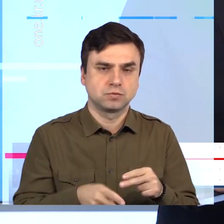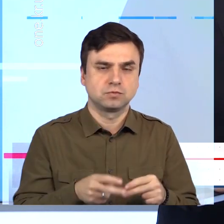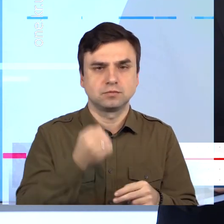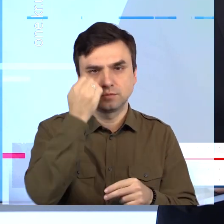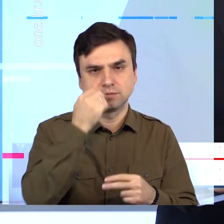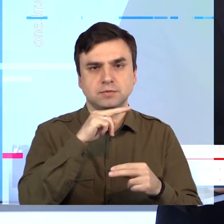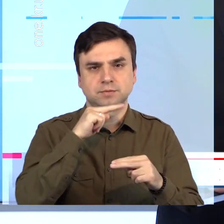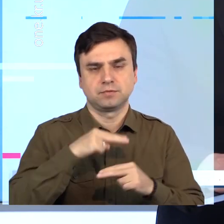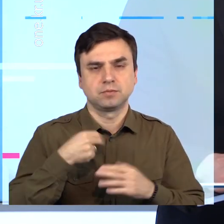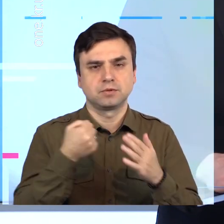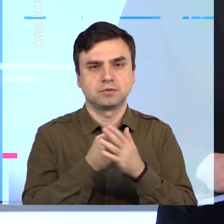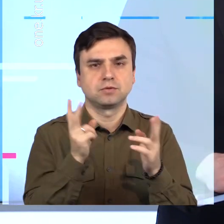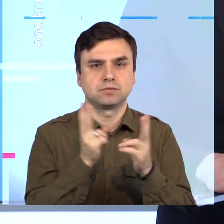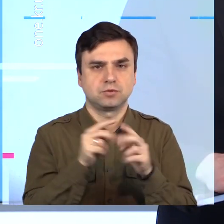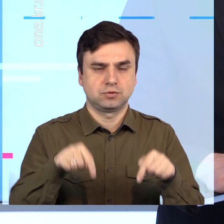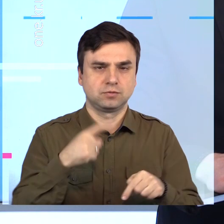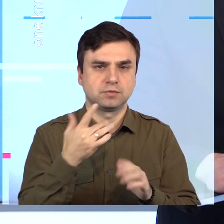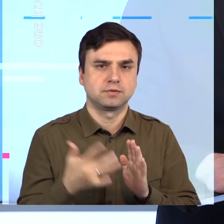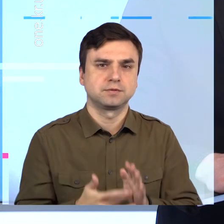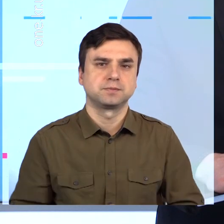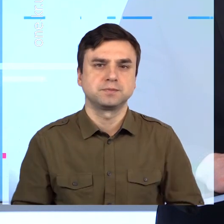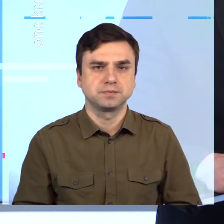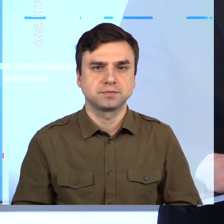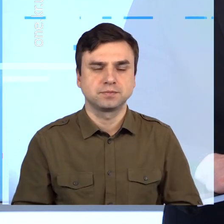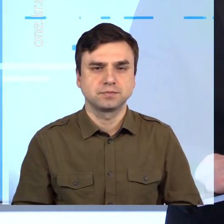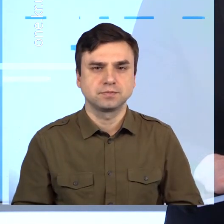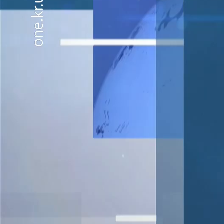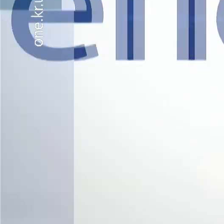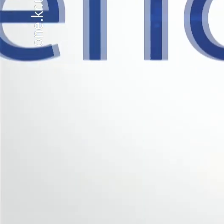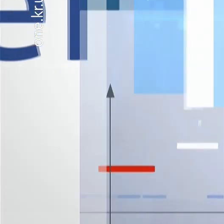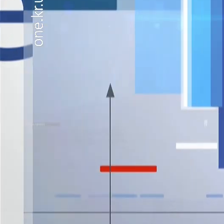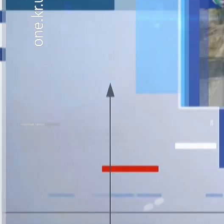працював Олександр Хрищенко. Дякую, що були з першим міським.